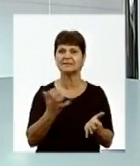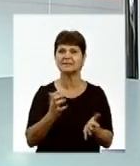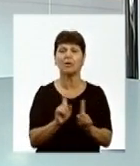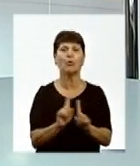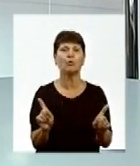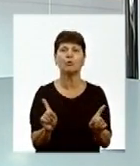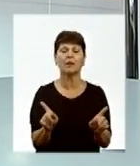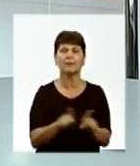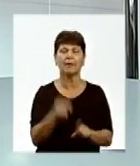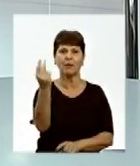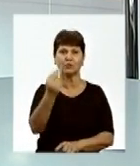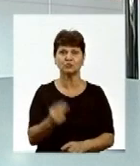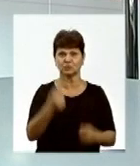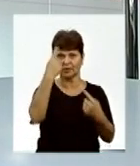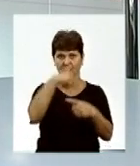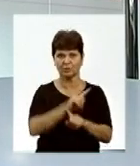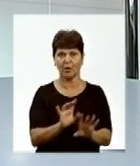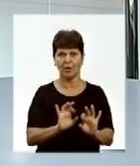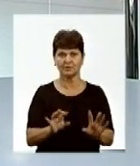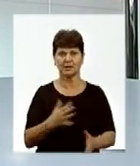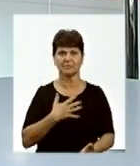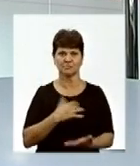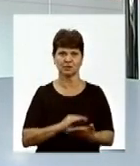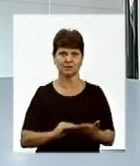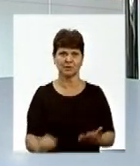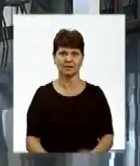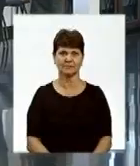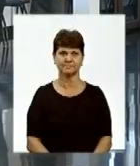унікальність такої художньої технології, розповість Вікторія Гетьман.